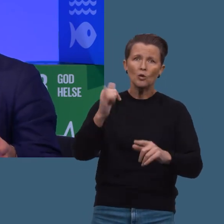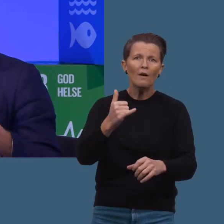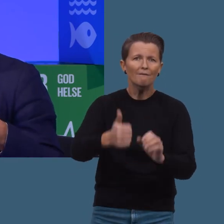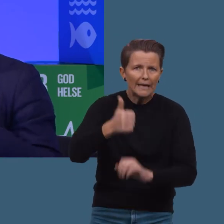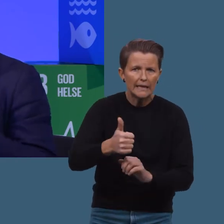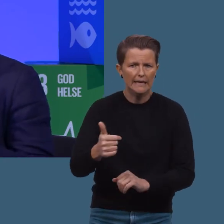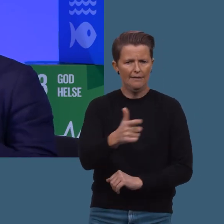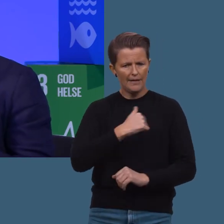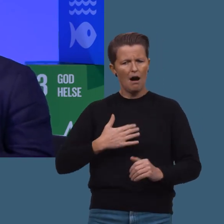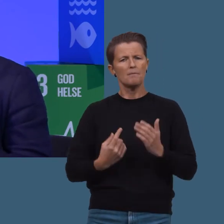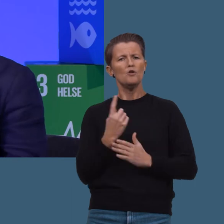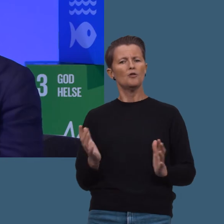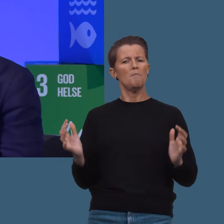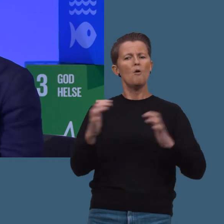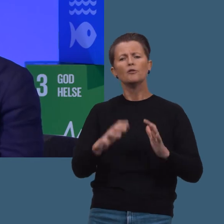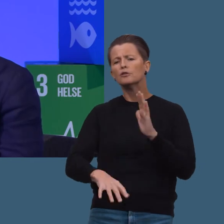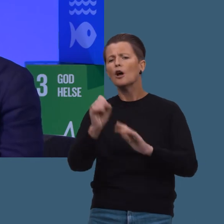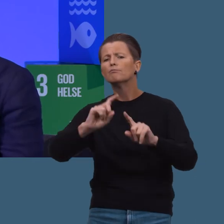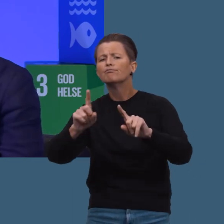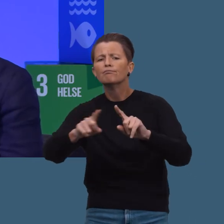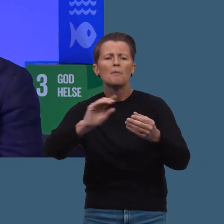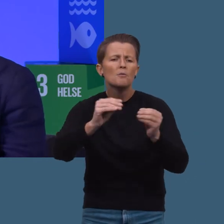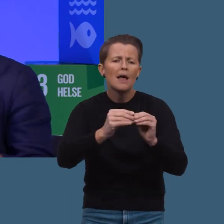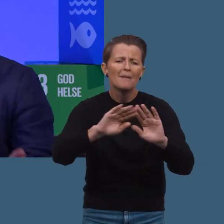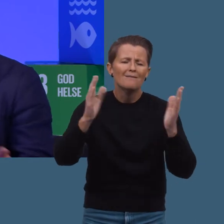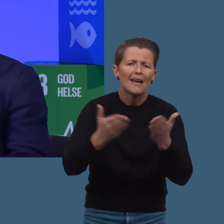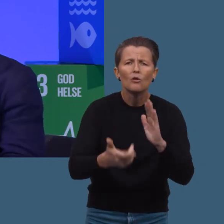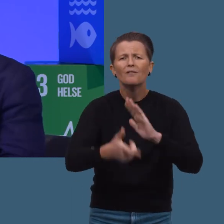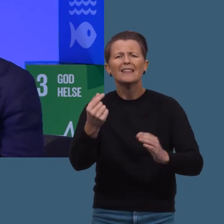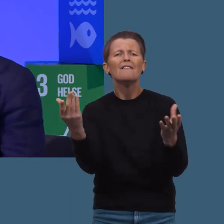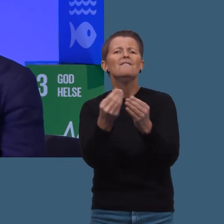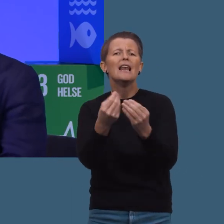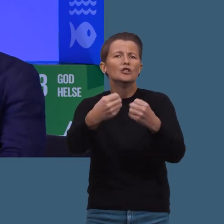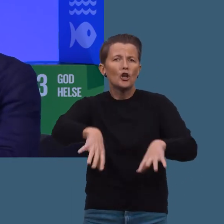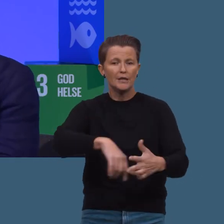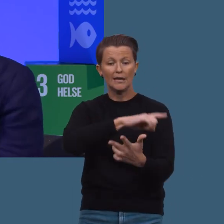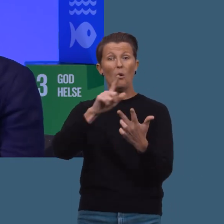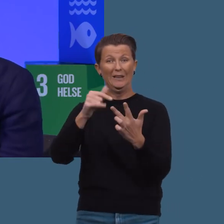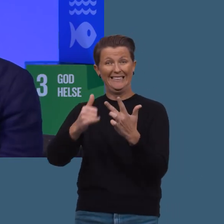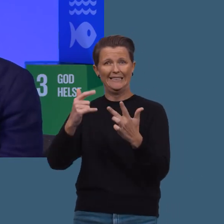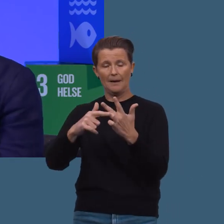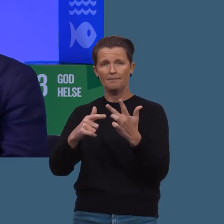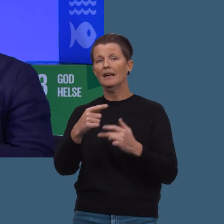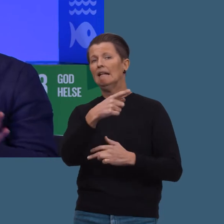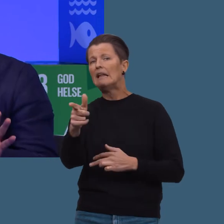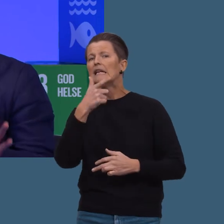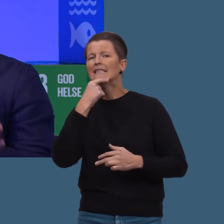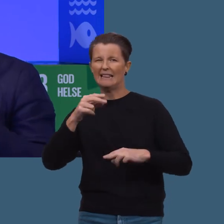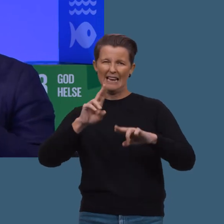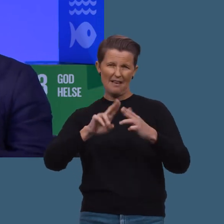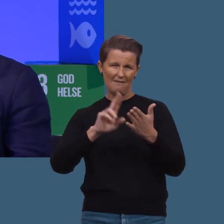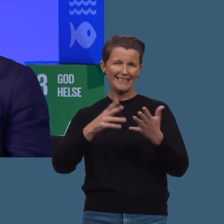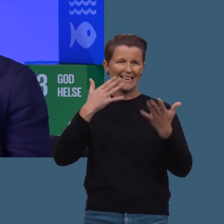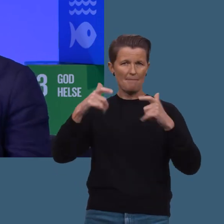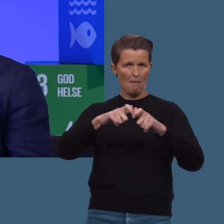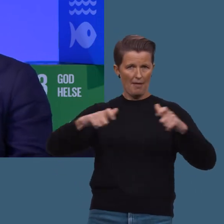viktig at vi kan møtes og snakke om disse problemene som finnes i verden og finne felles løsninger. Og så er en siste ting som er viktig. Mange av dere kjent til